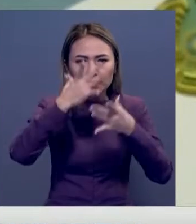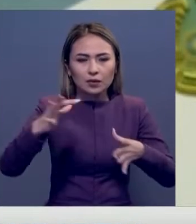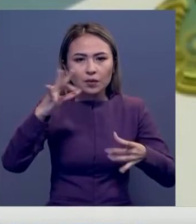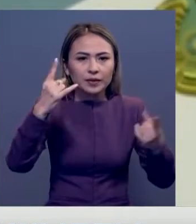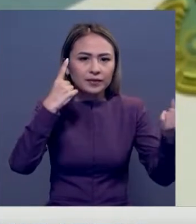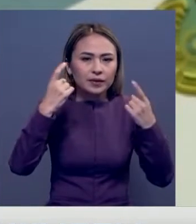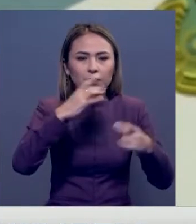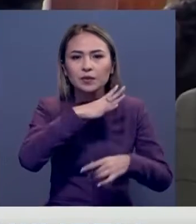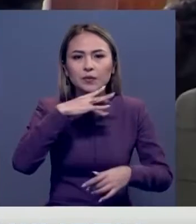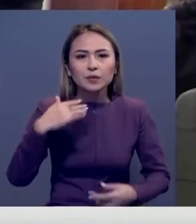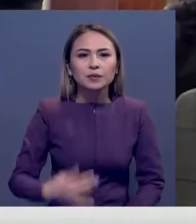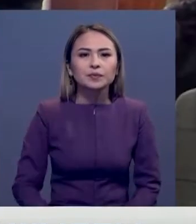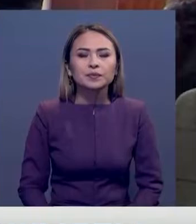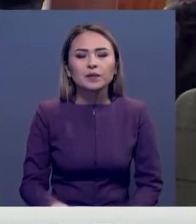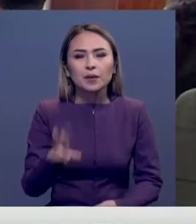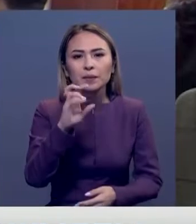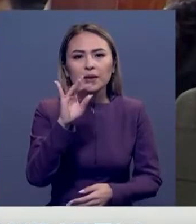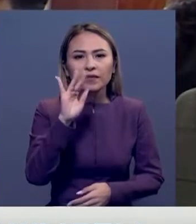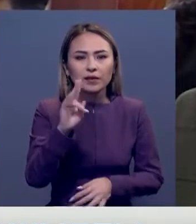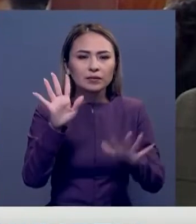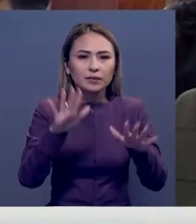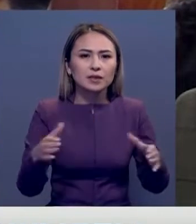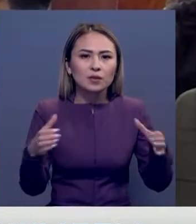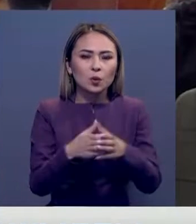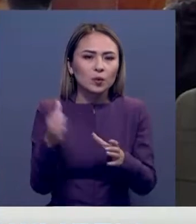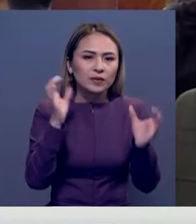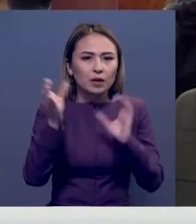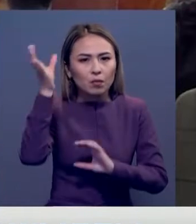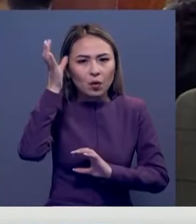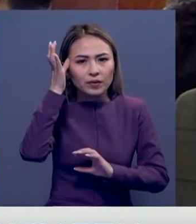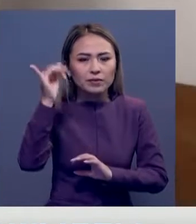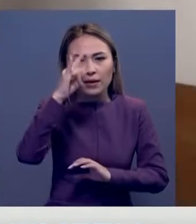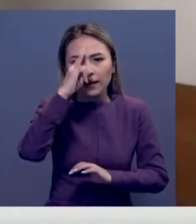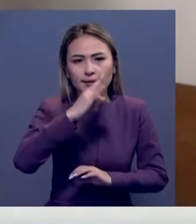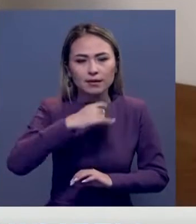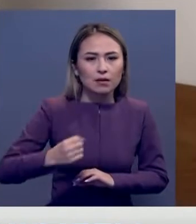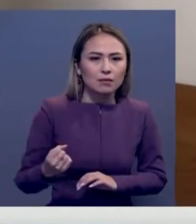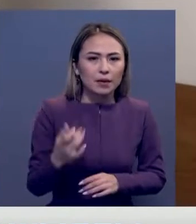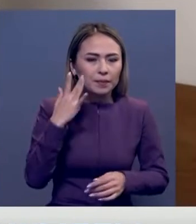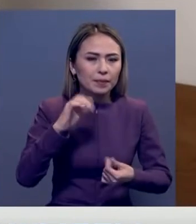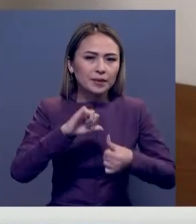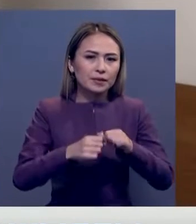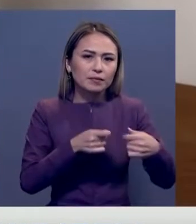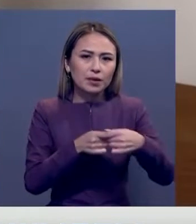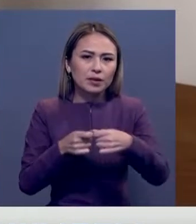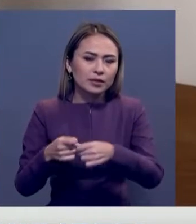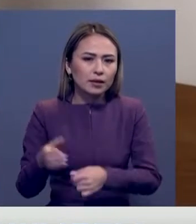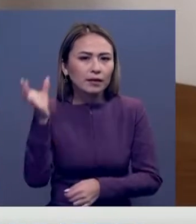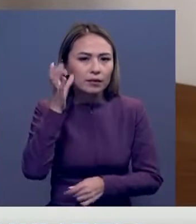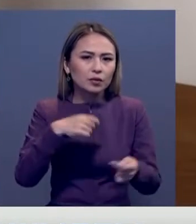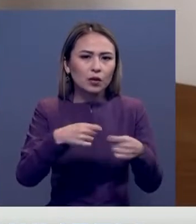мағылыматтарымен бөліседі. Еріван Мемлекет университетін профессорлар Қазақстандығы әртестерімі өнімі байланысып ғылымы